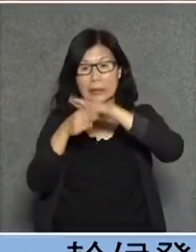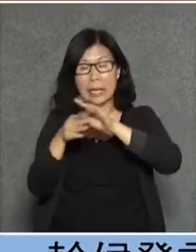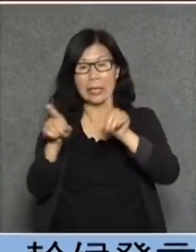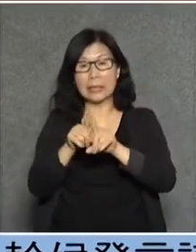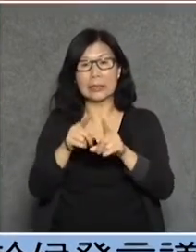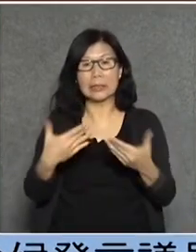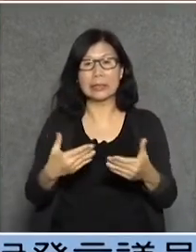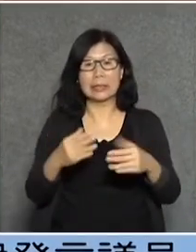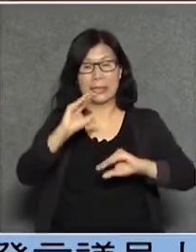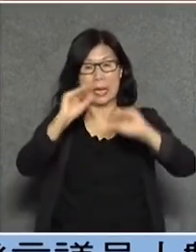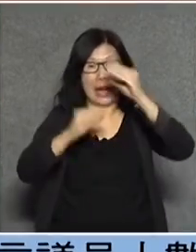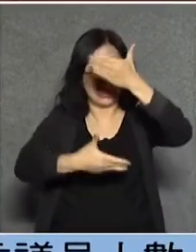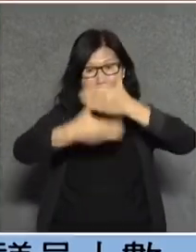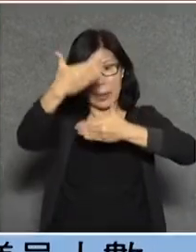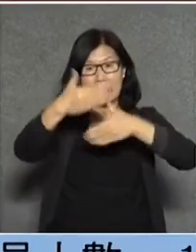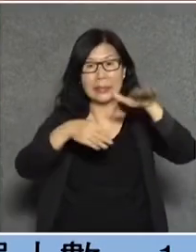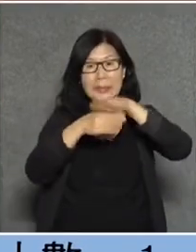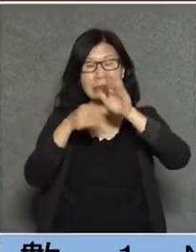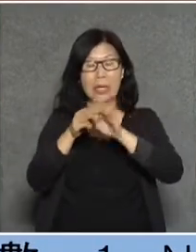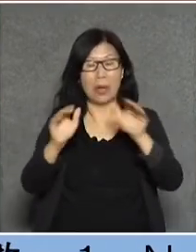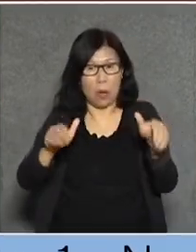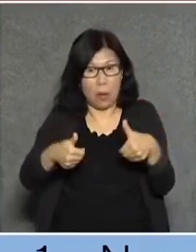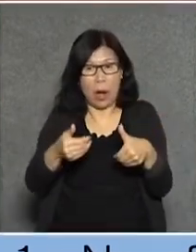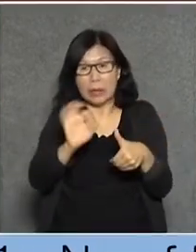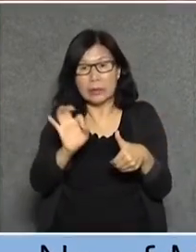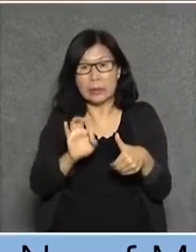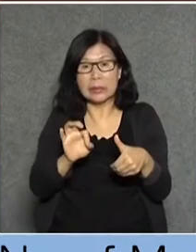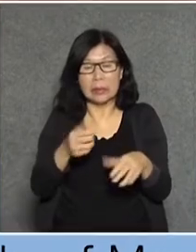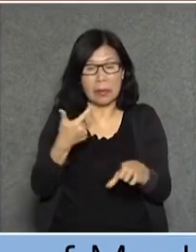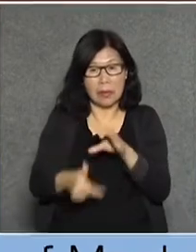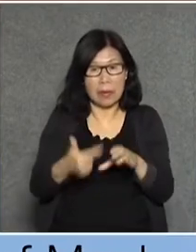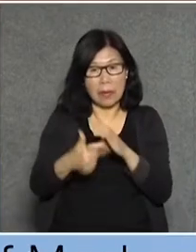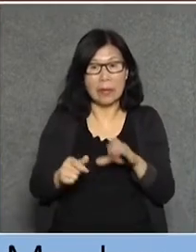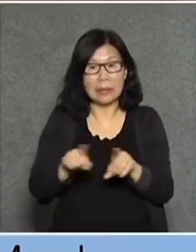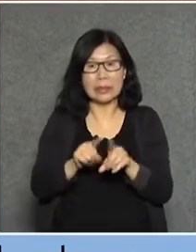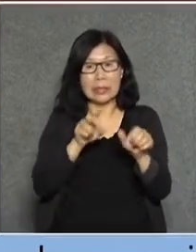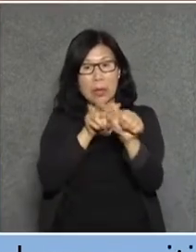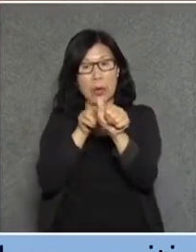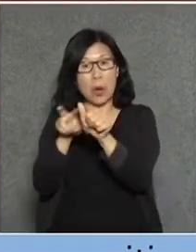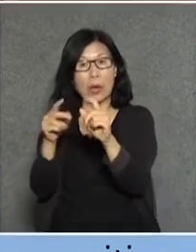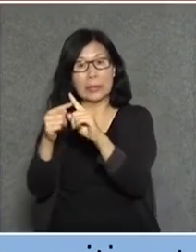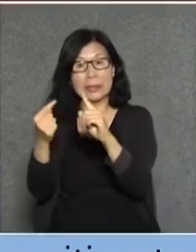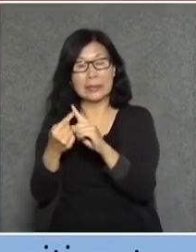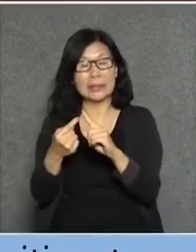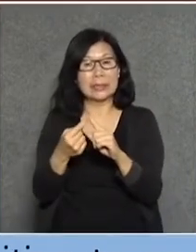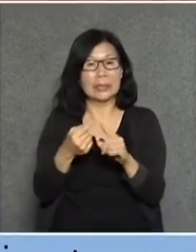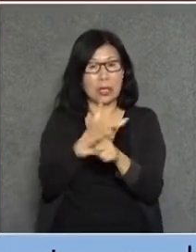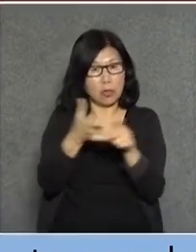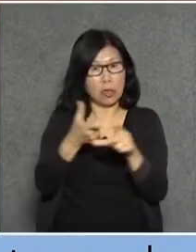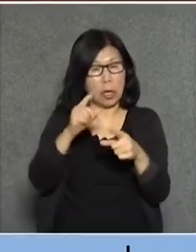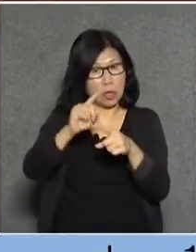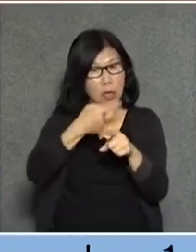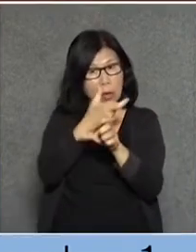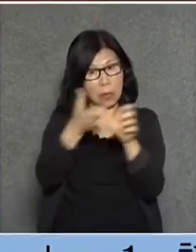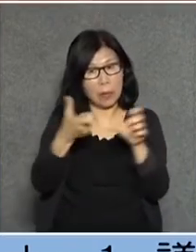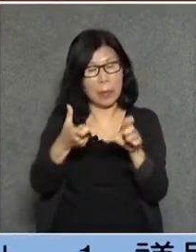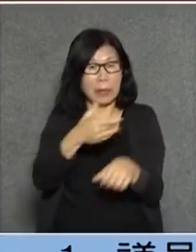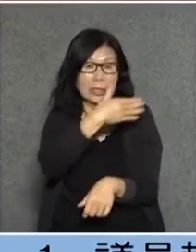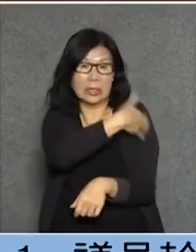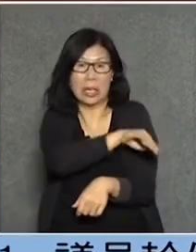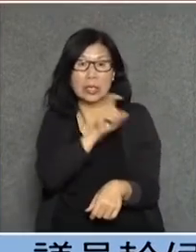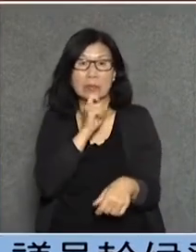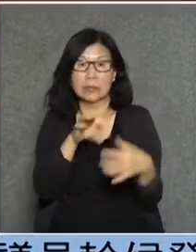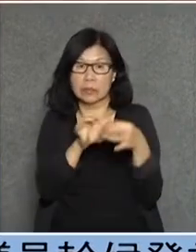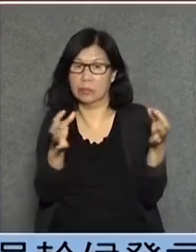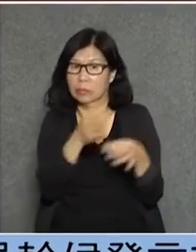蓋房子不要說發財發不到發但是那幫管理人員是會高薪厚的他們怎麼會理這些事呢